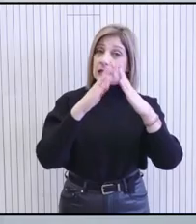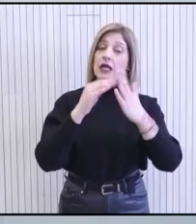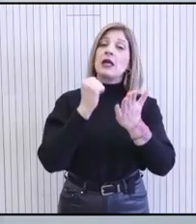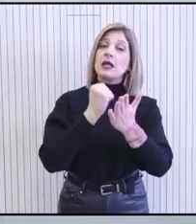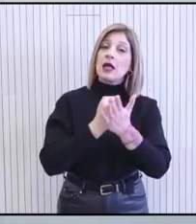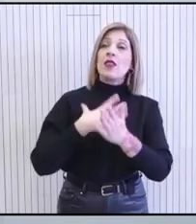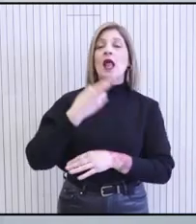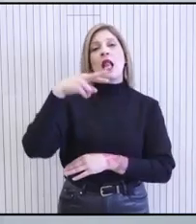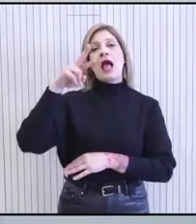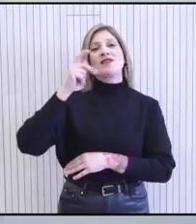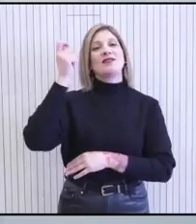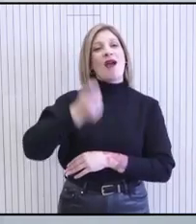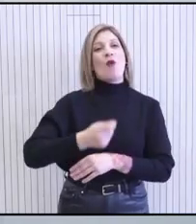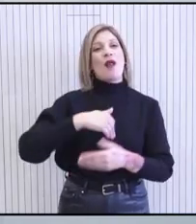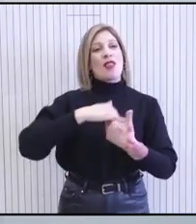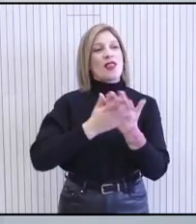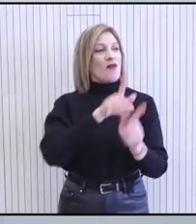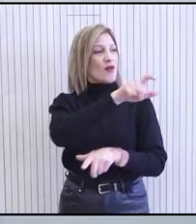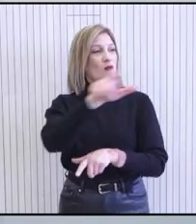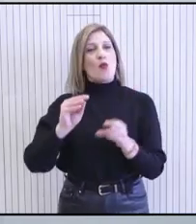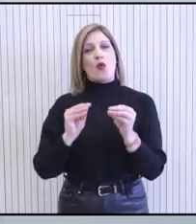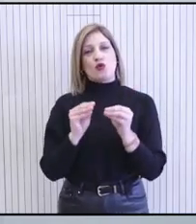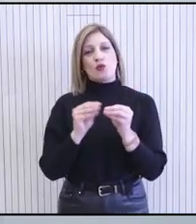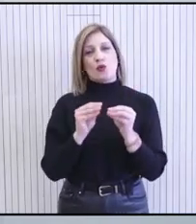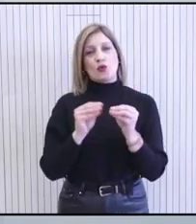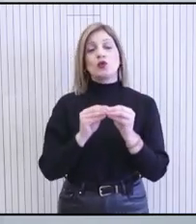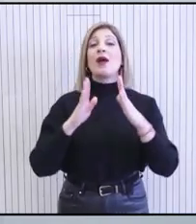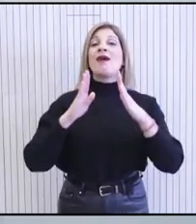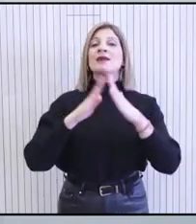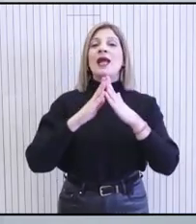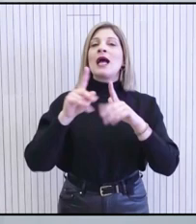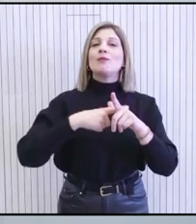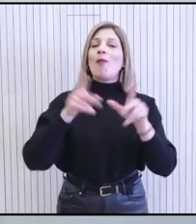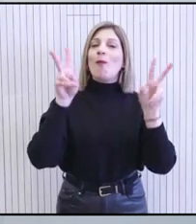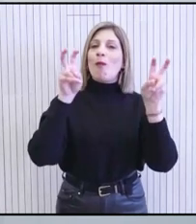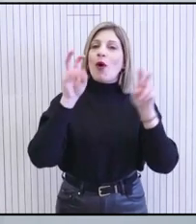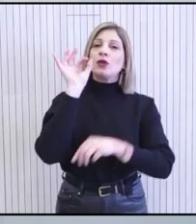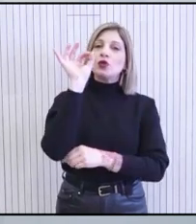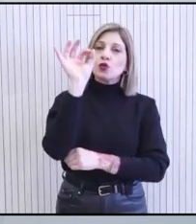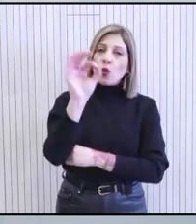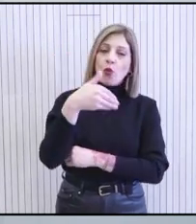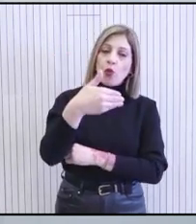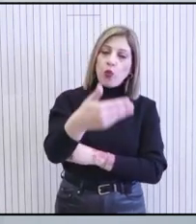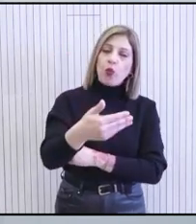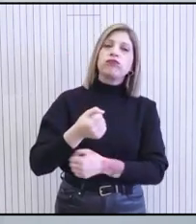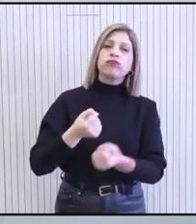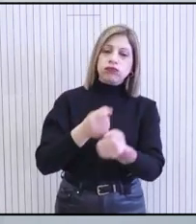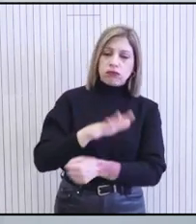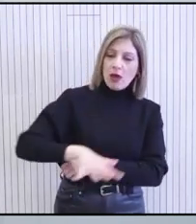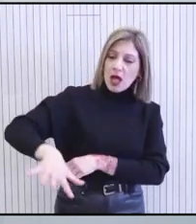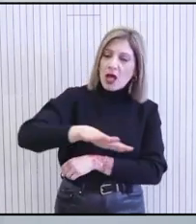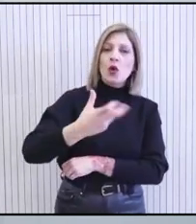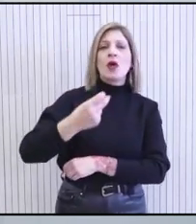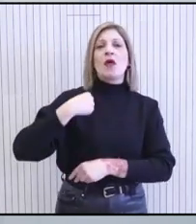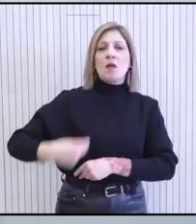αφεντέρου στην αύξηση της αγοραστικής δυνατότητας των πολιτών. Η στεγαστική πολιτική επικεντρώνεται στις δημαρχούμενες και αστικές και περιαστικές